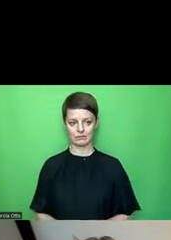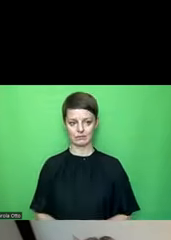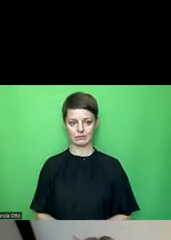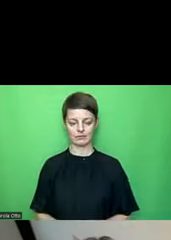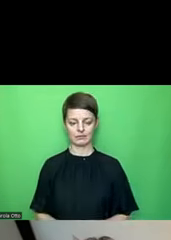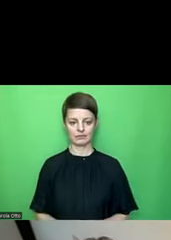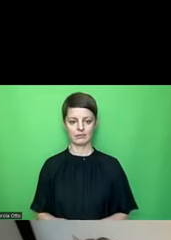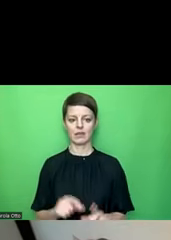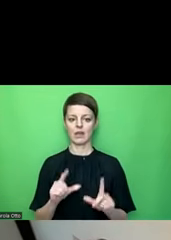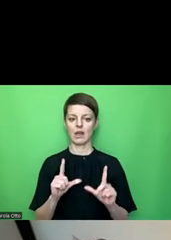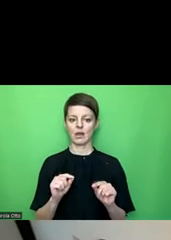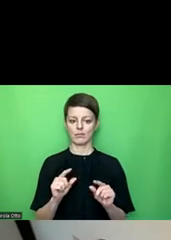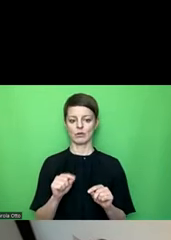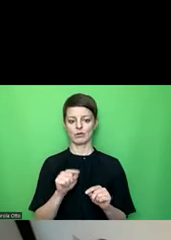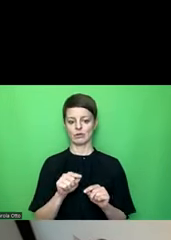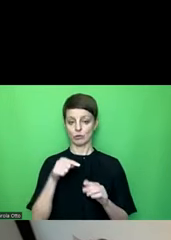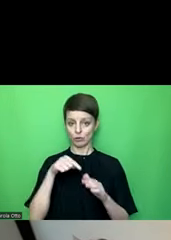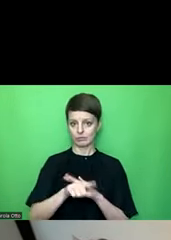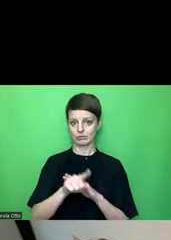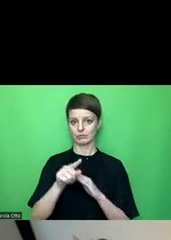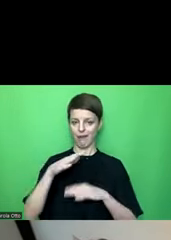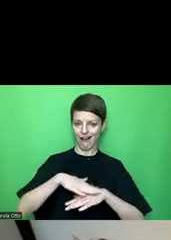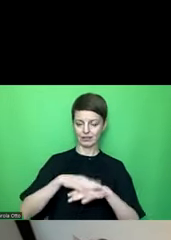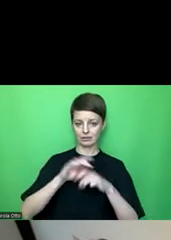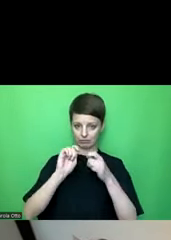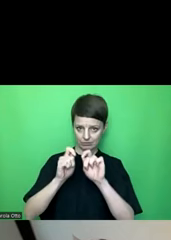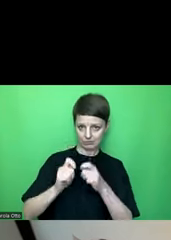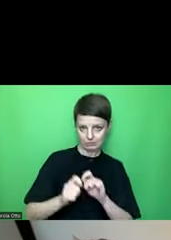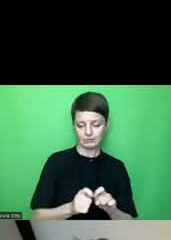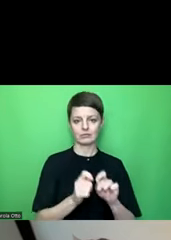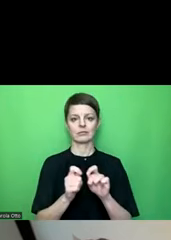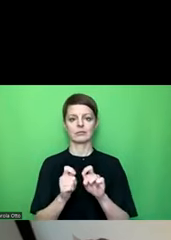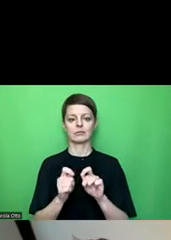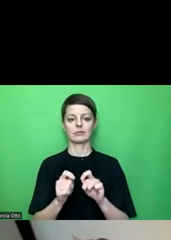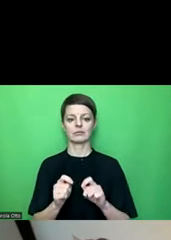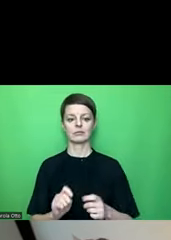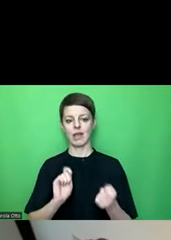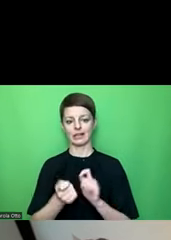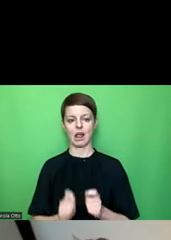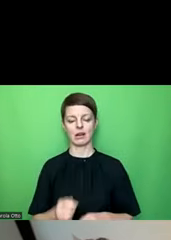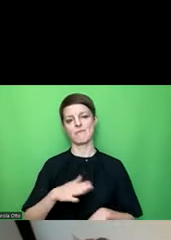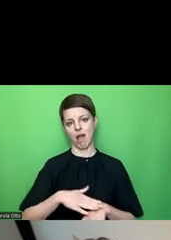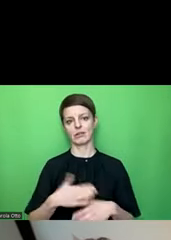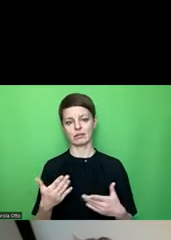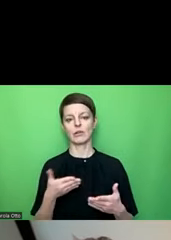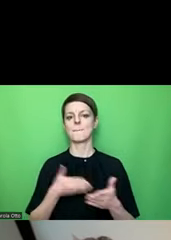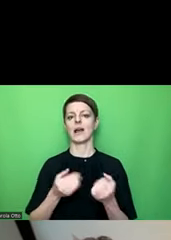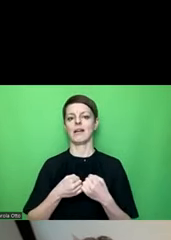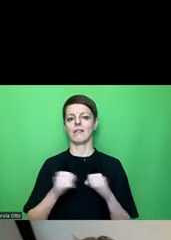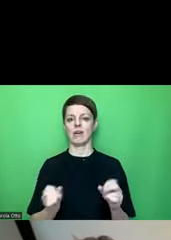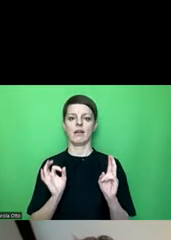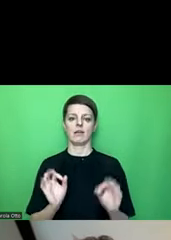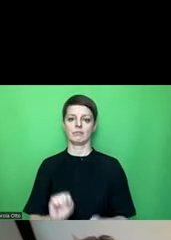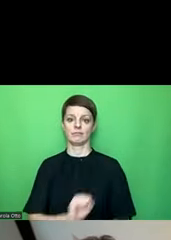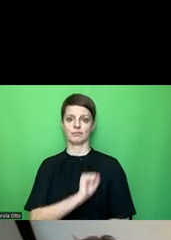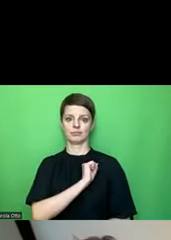muss dann schon auch ein bisschen da reingehen und Dinge abändern von Hand, damit es auch barrierefrei wird. Das